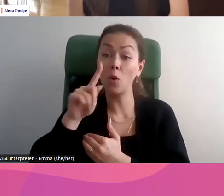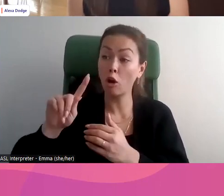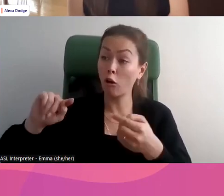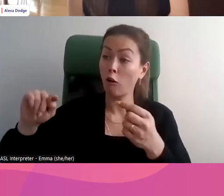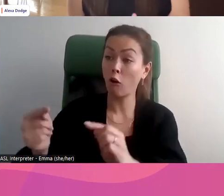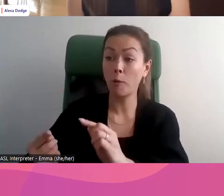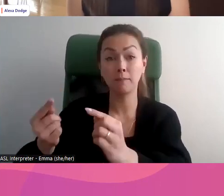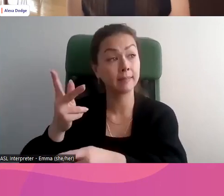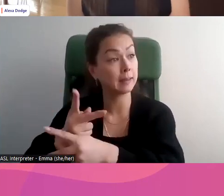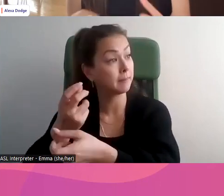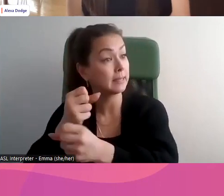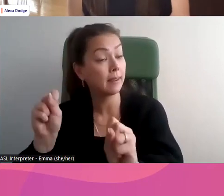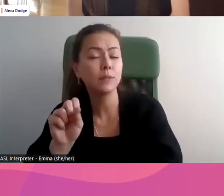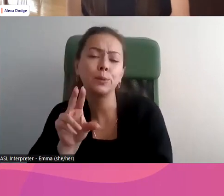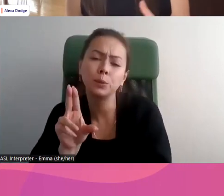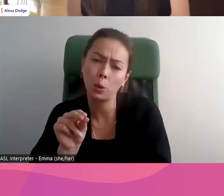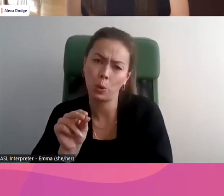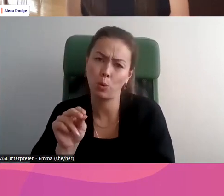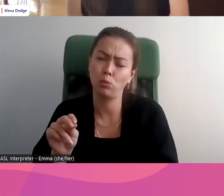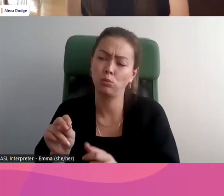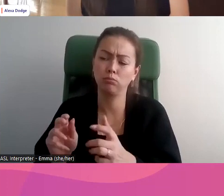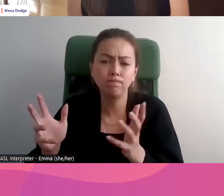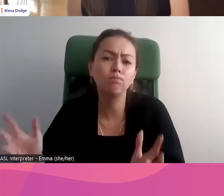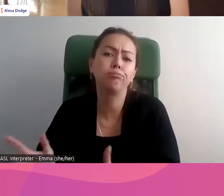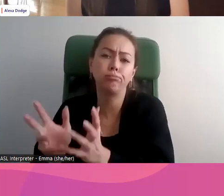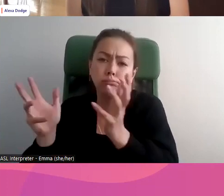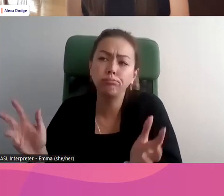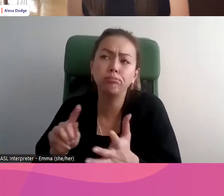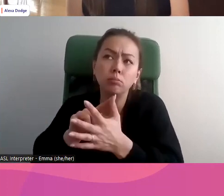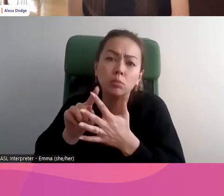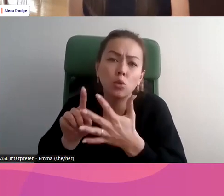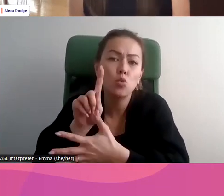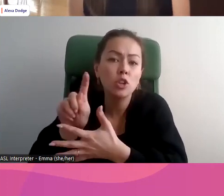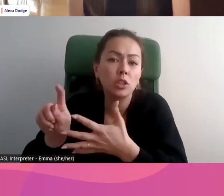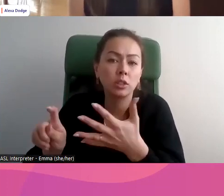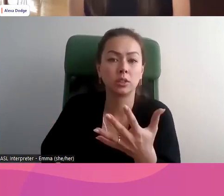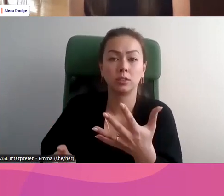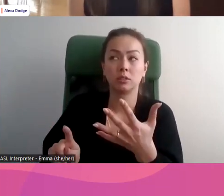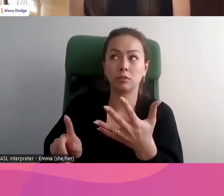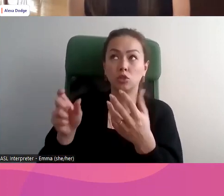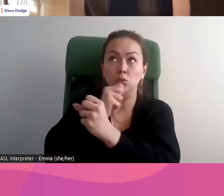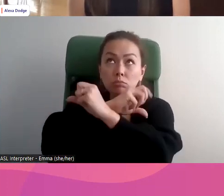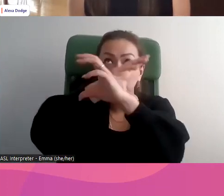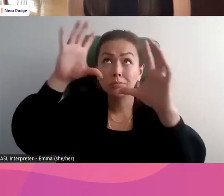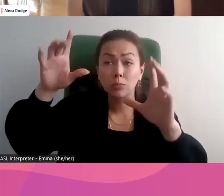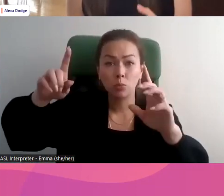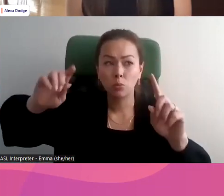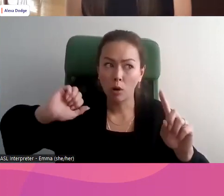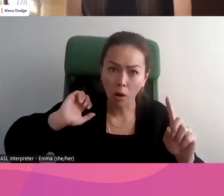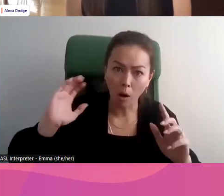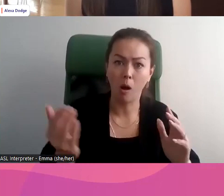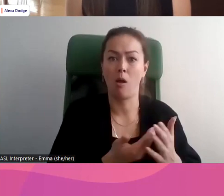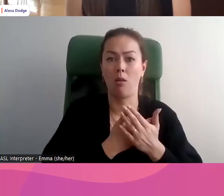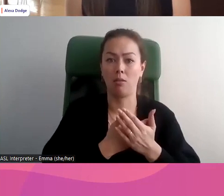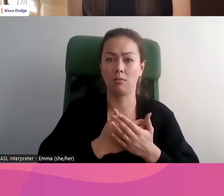Nous voulons plutôt encourager les gens qui ont ces questions à penser aux droits et aux droits à la vie privée et à